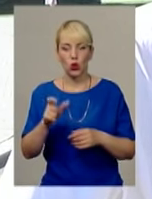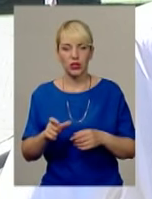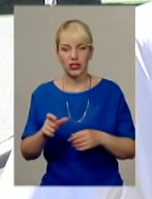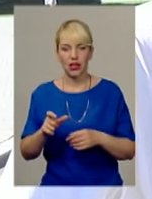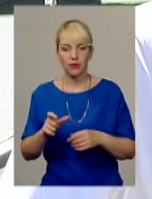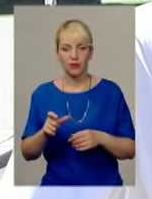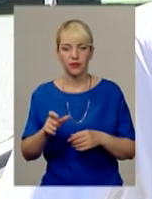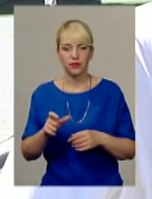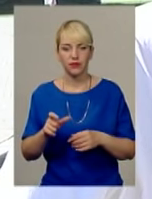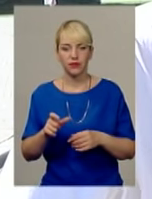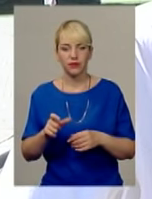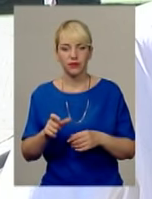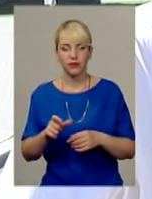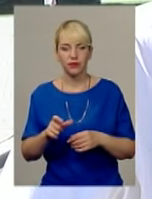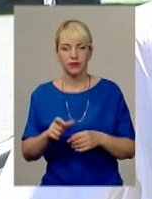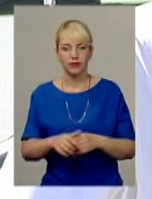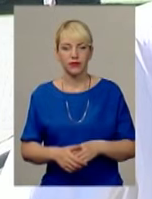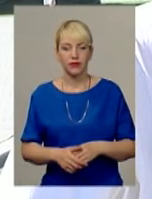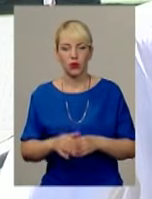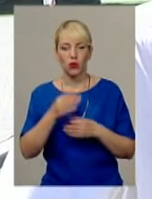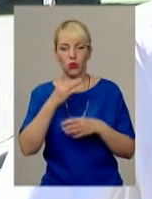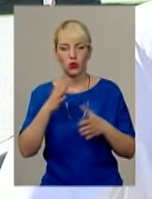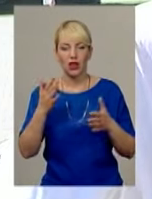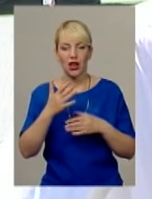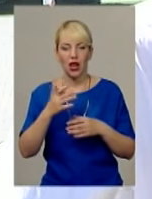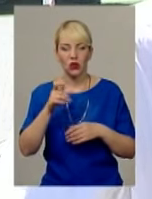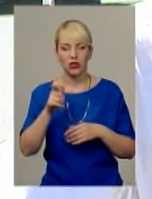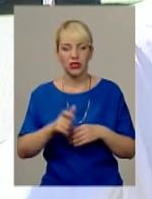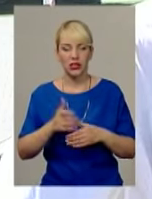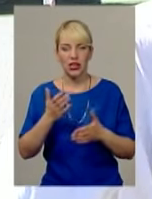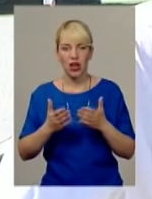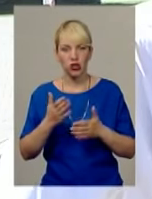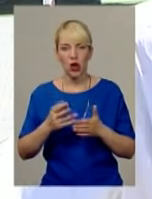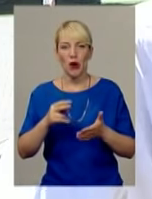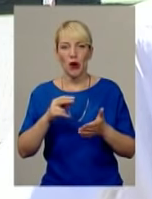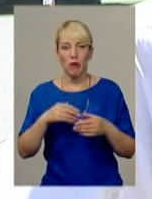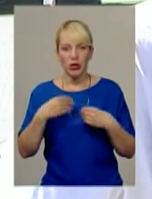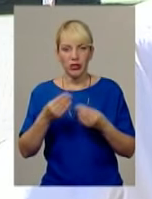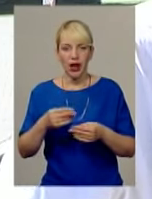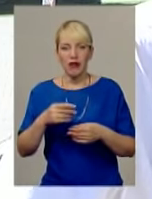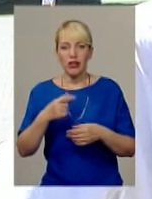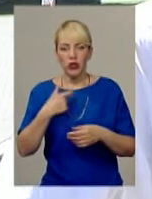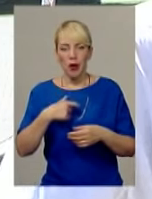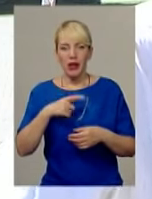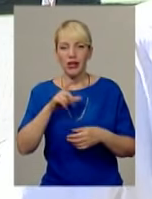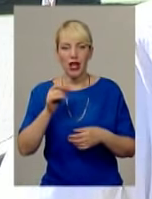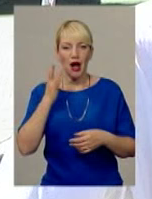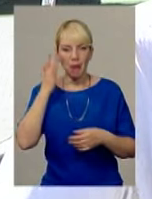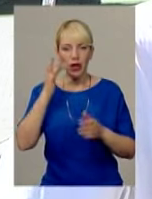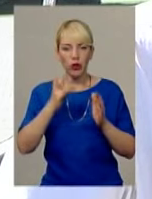будь-яка людина, я думаю, якщо вона собі поставить за мету